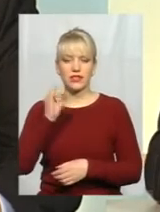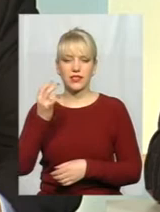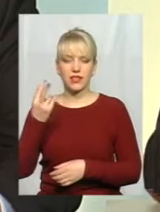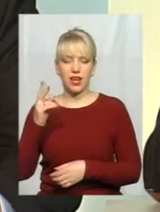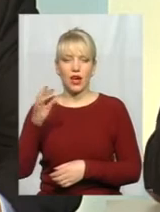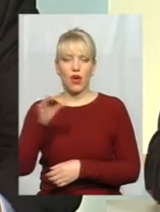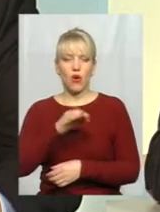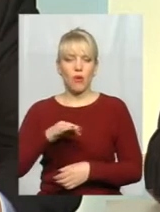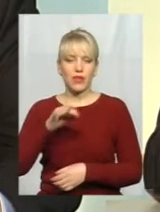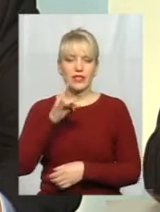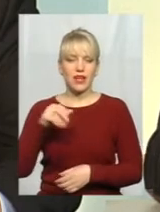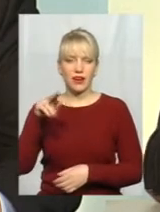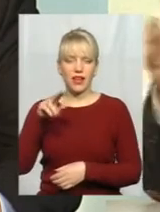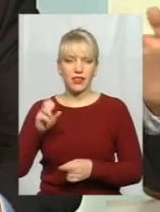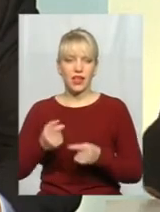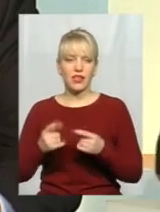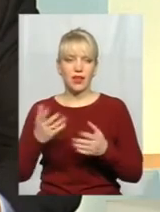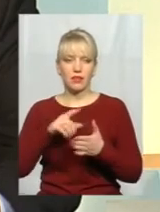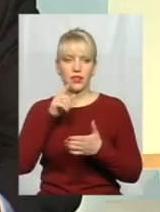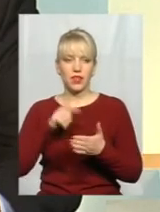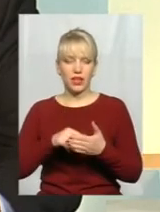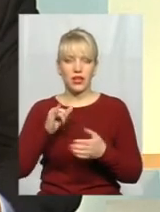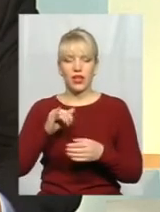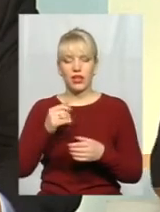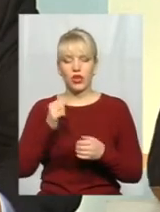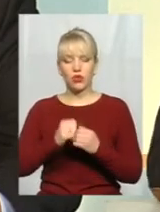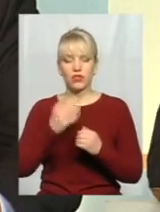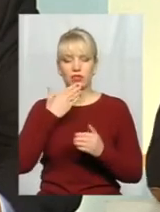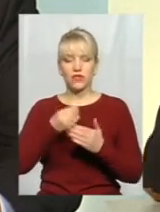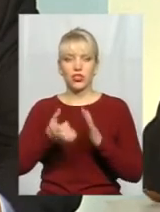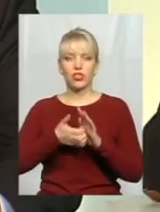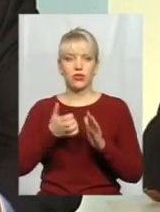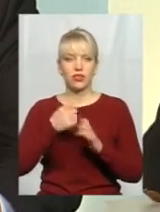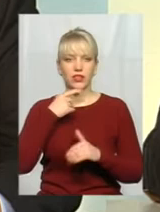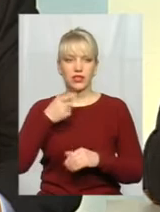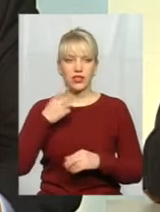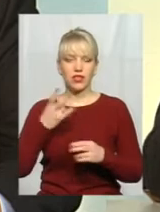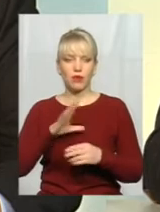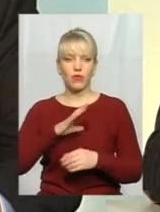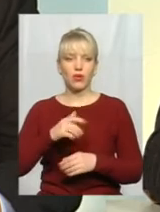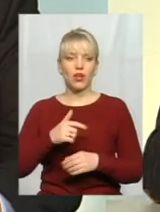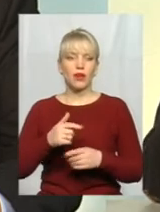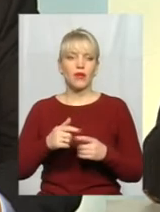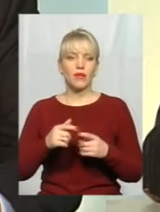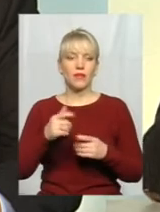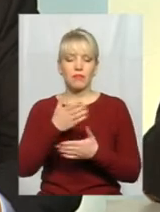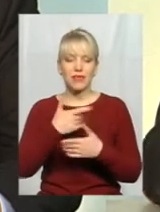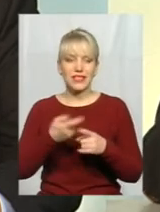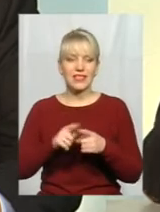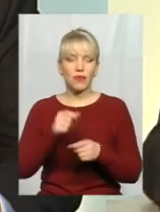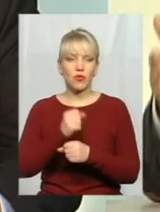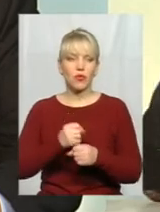питання, яке має бути, кожна фракція сказала свої недоліки, і має бути проголосоване. І ми його відпрацювали, Анатолій